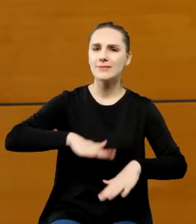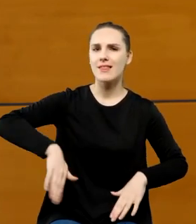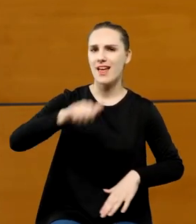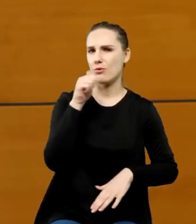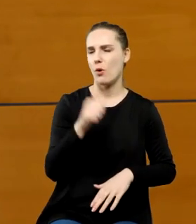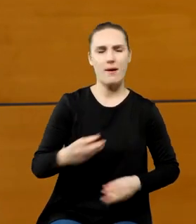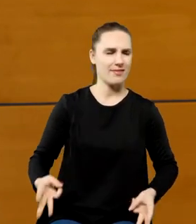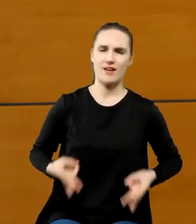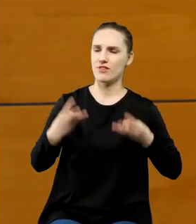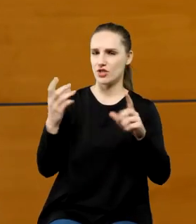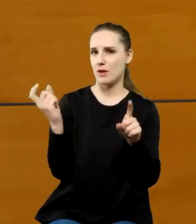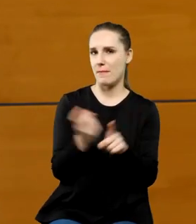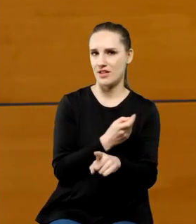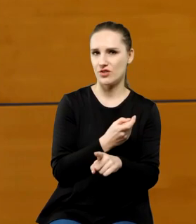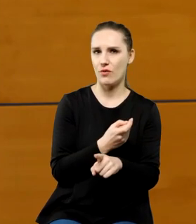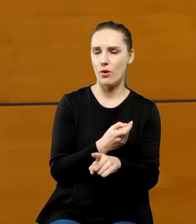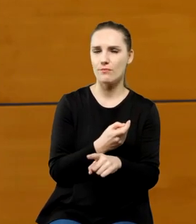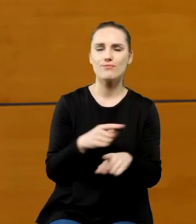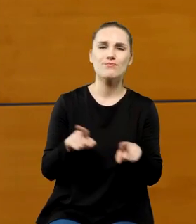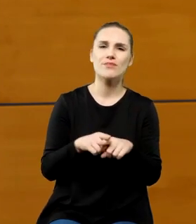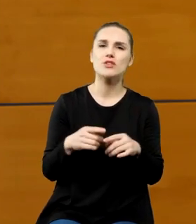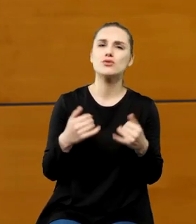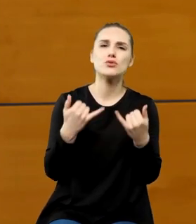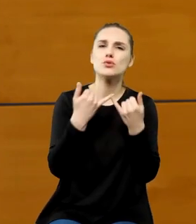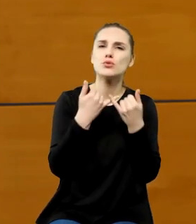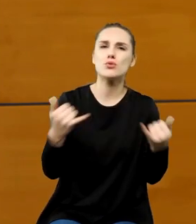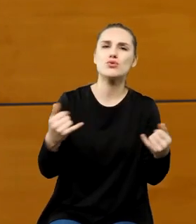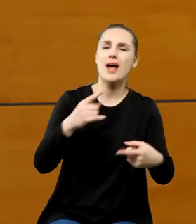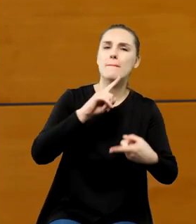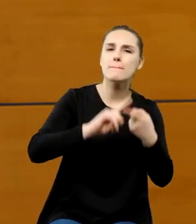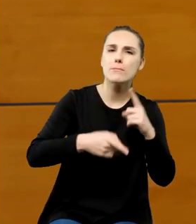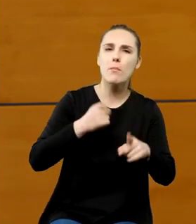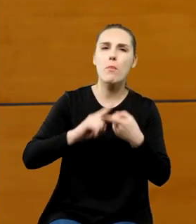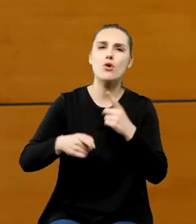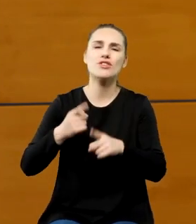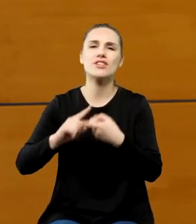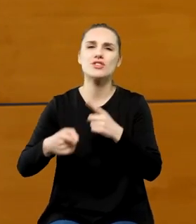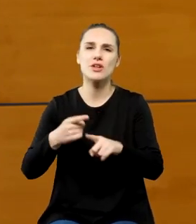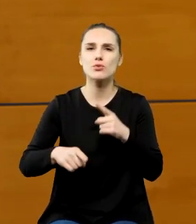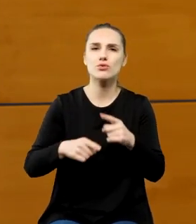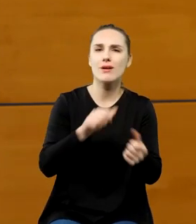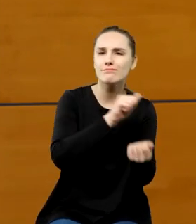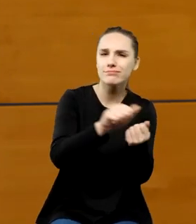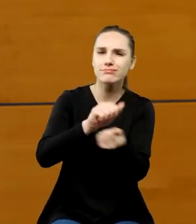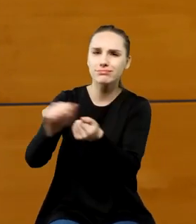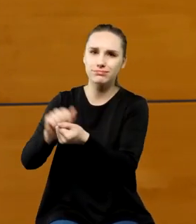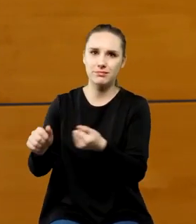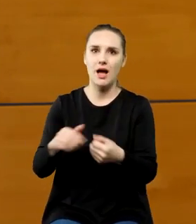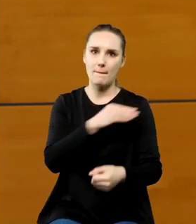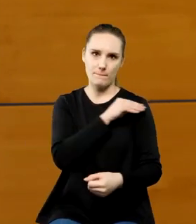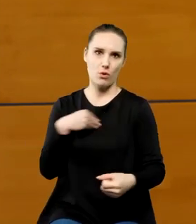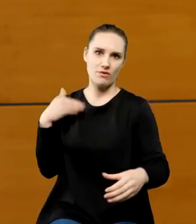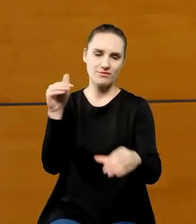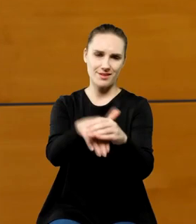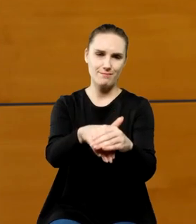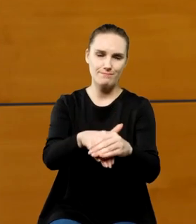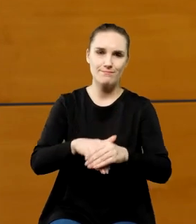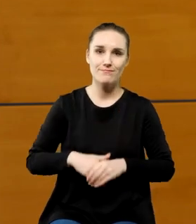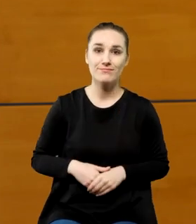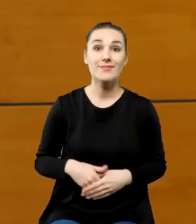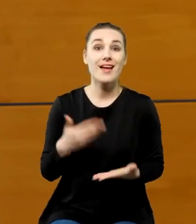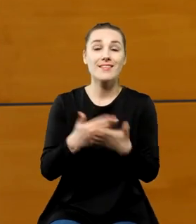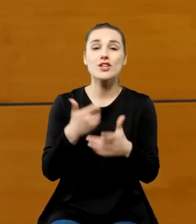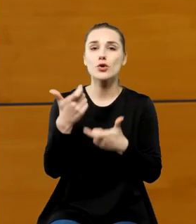uwikłane we wszystkie możliwe polityczne rozgrywki więc zrobienie dobrego